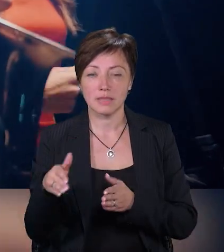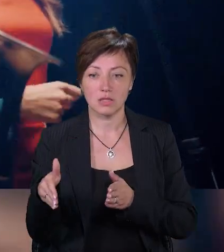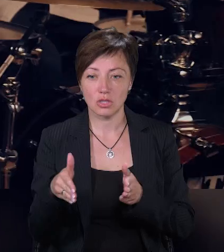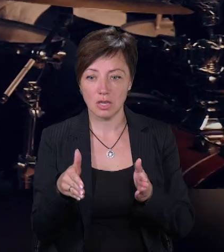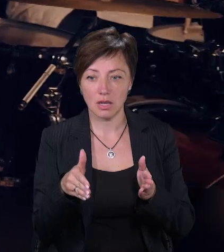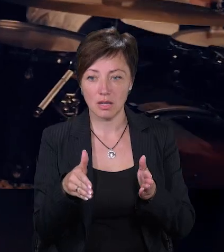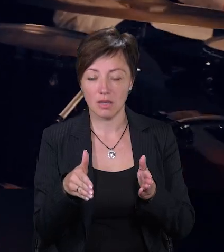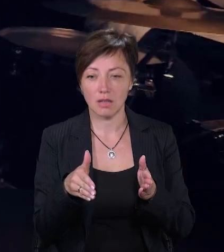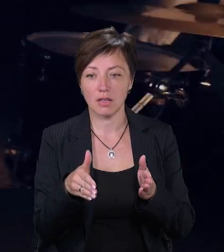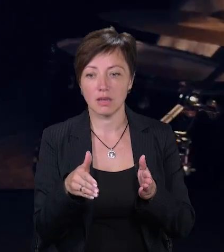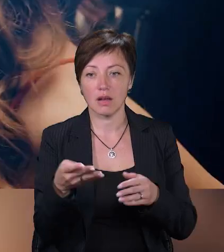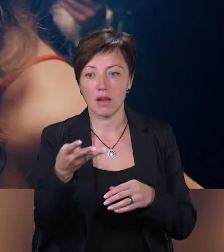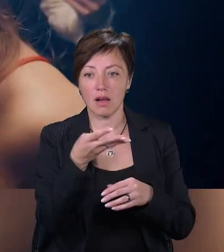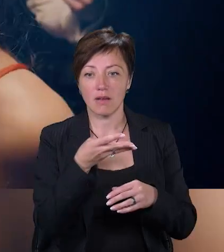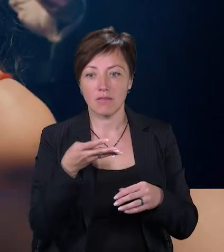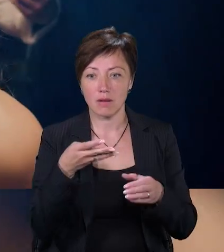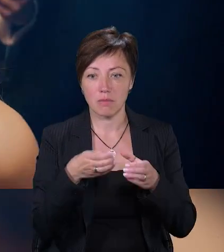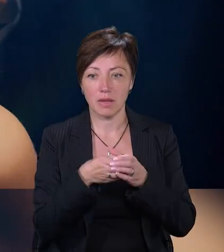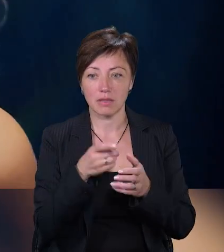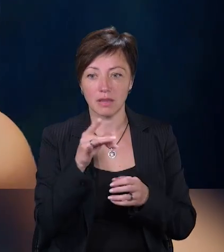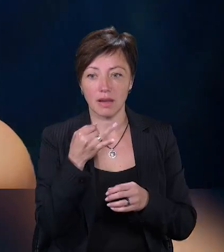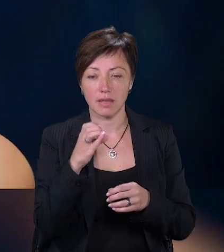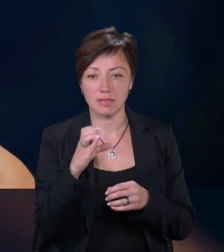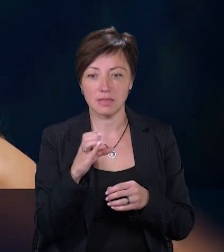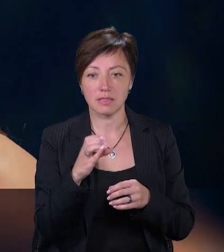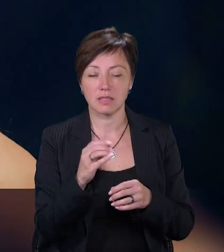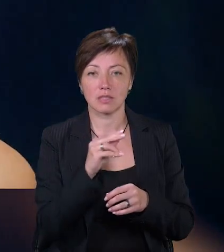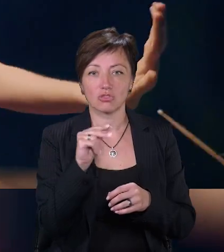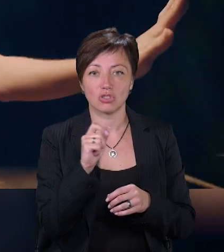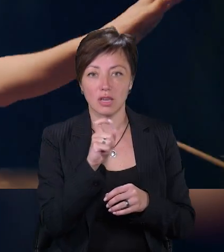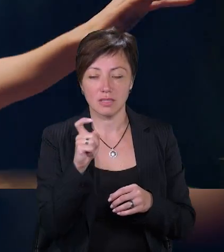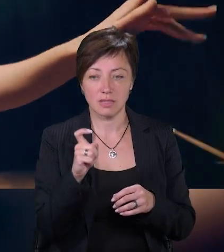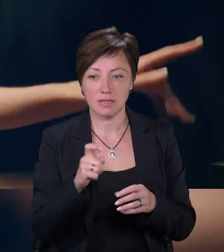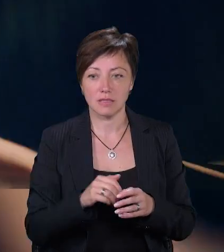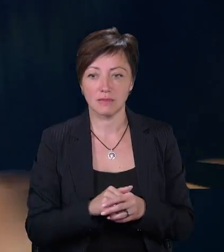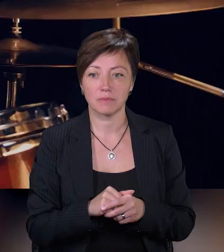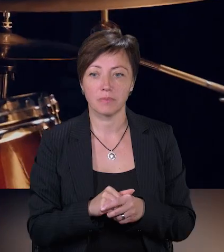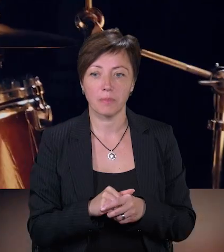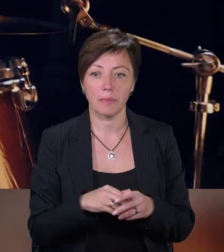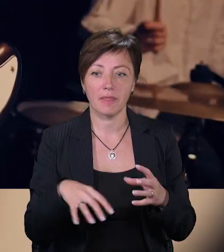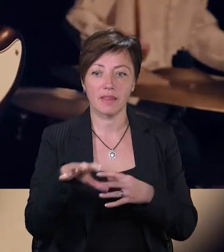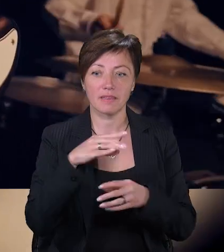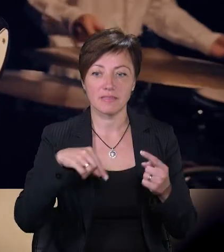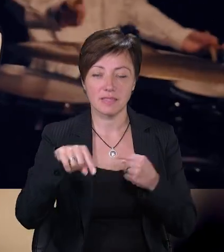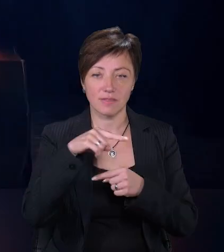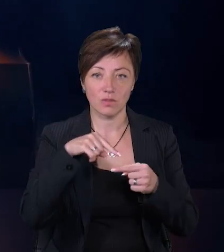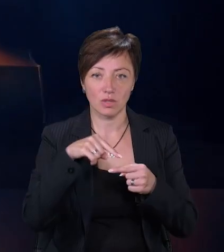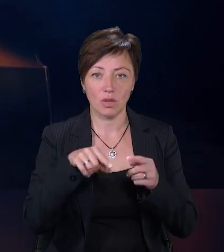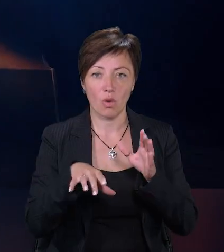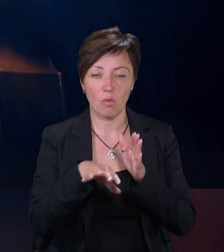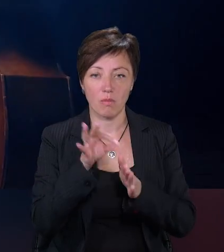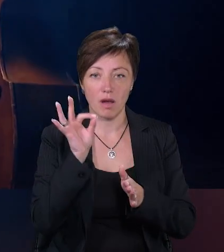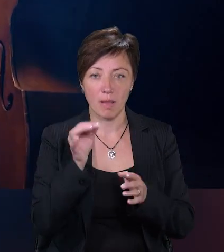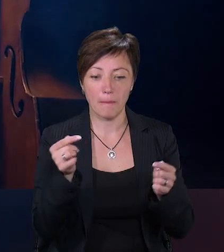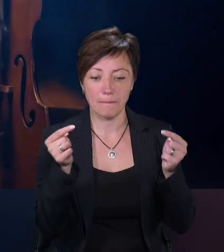кавер-бенд «Грейс» і джазовий колектив «Фрі Джем». Всі вони обрали